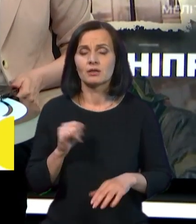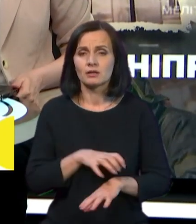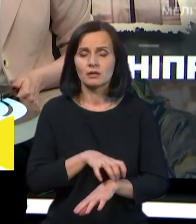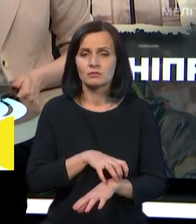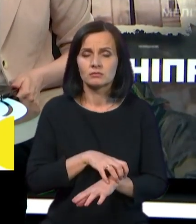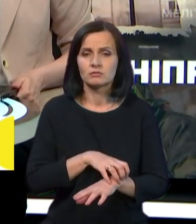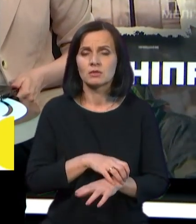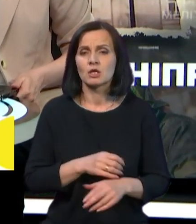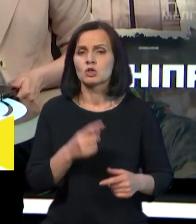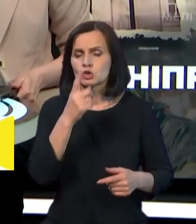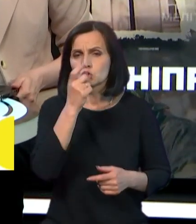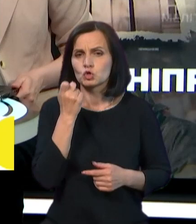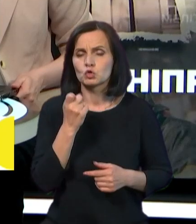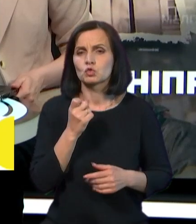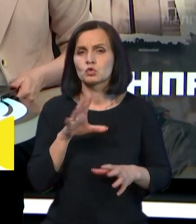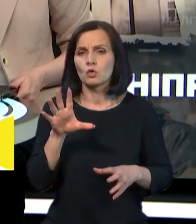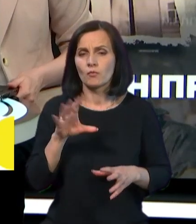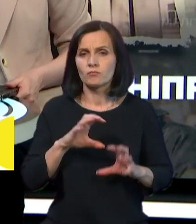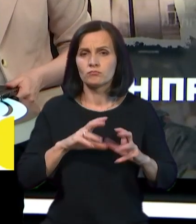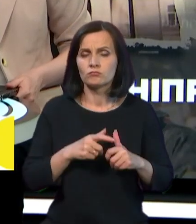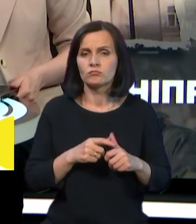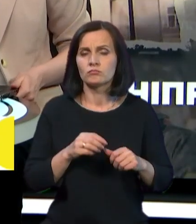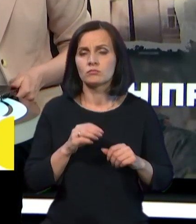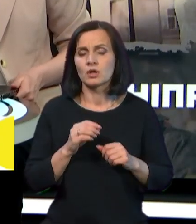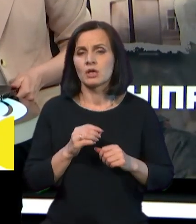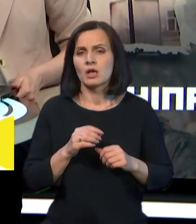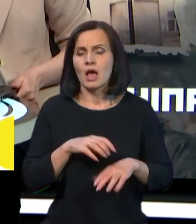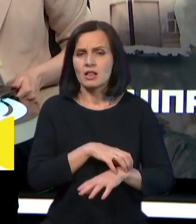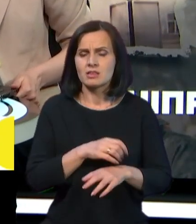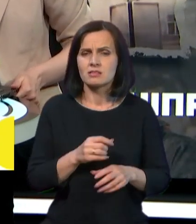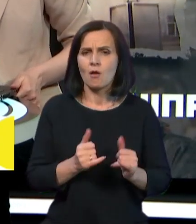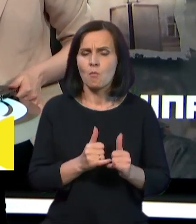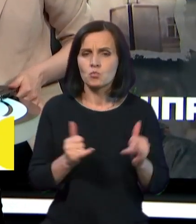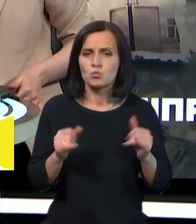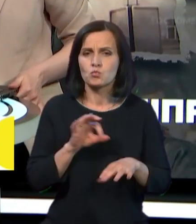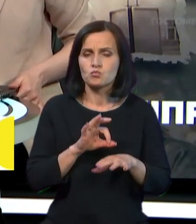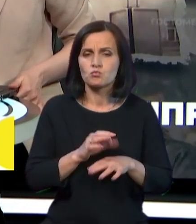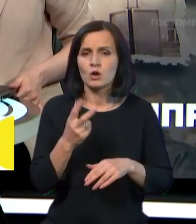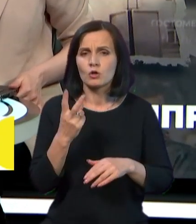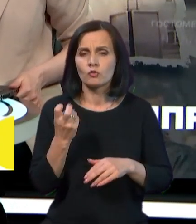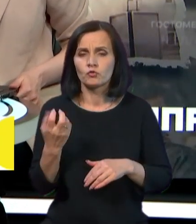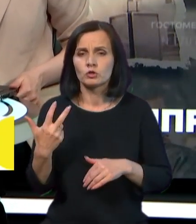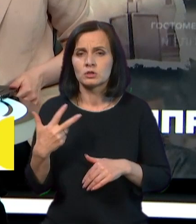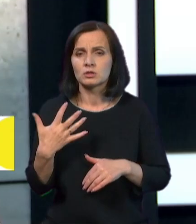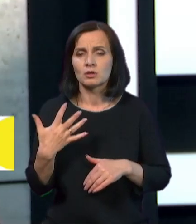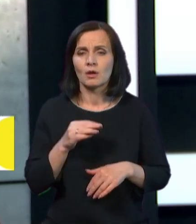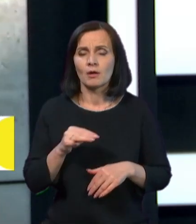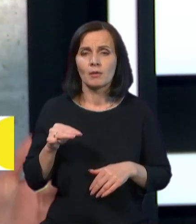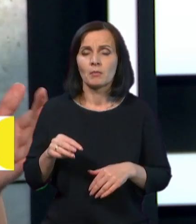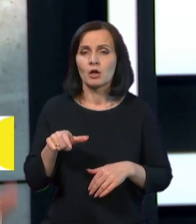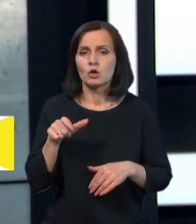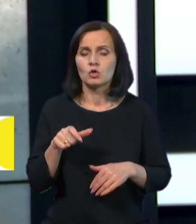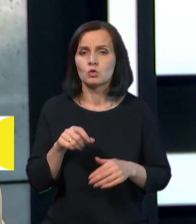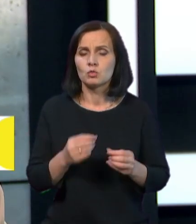алергія в трійці найпоширеніших хвороб, а у 235 мільйонів людей у світі діагностували астму.